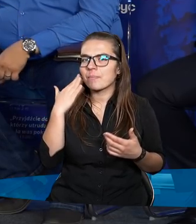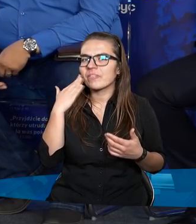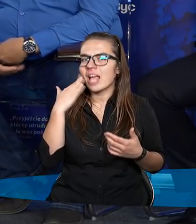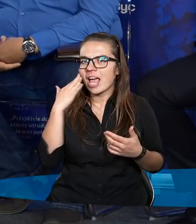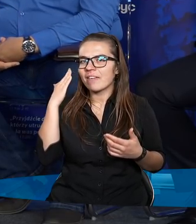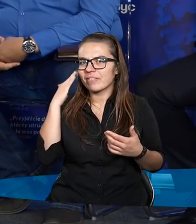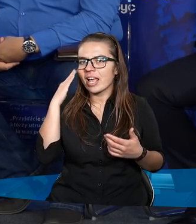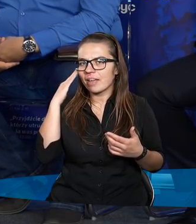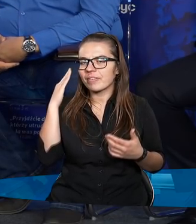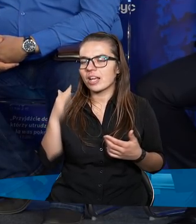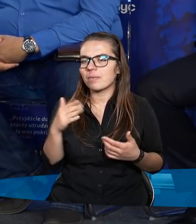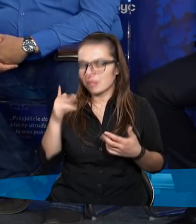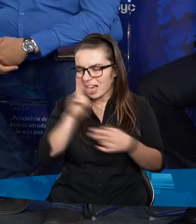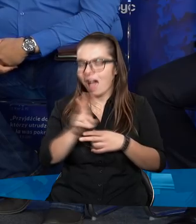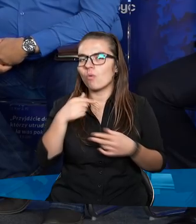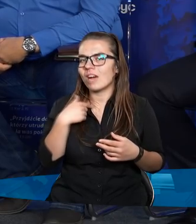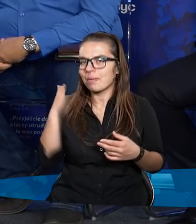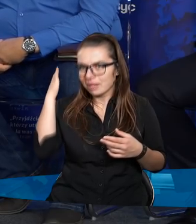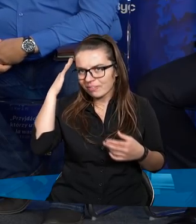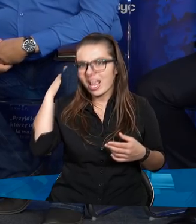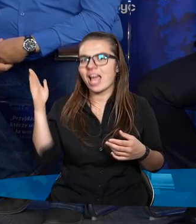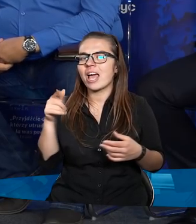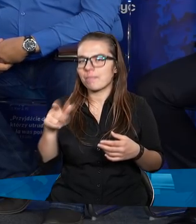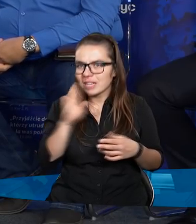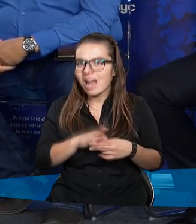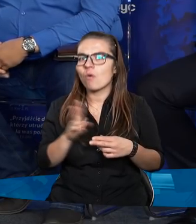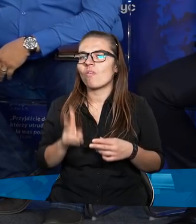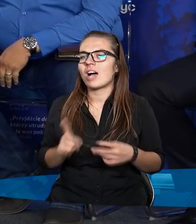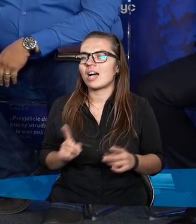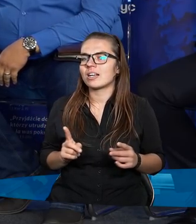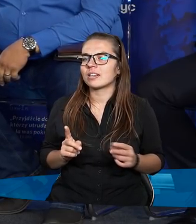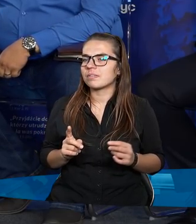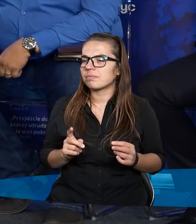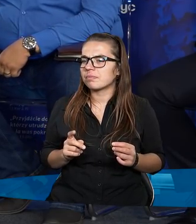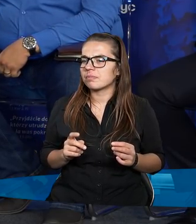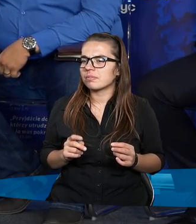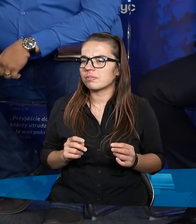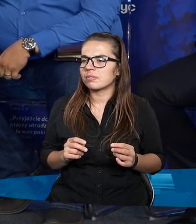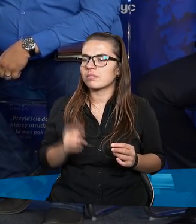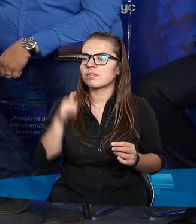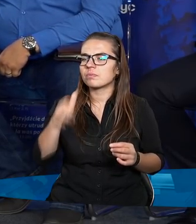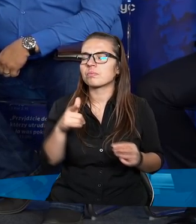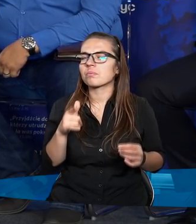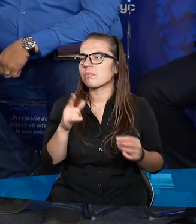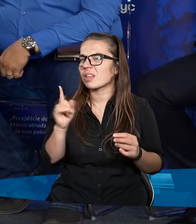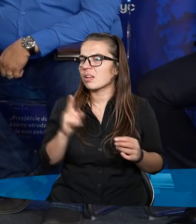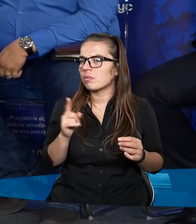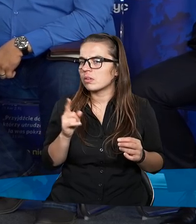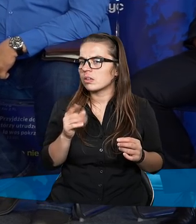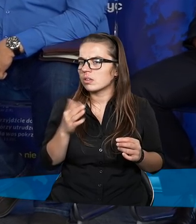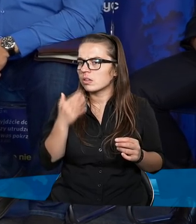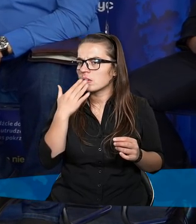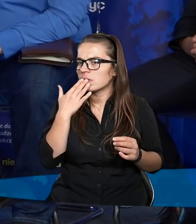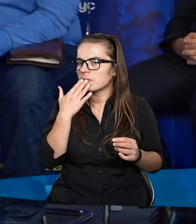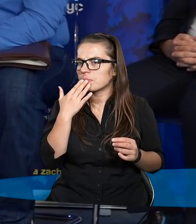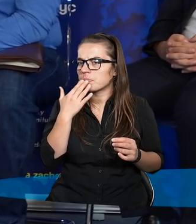po prostu zaufać. Ja wiem, że to jest trudne, ale też z drugiej strony, im dłużej chodzimy z Bogiem, im dłużej Go